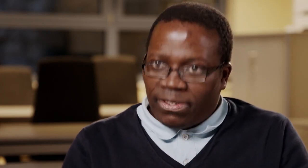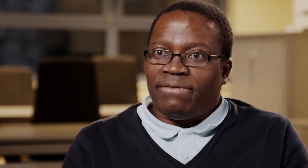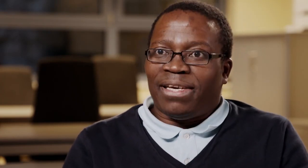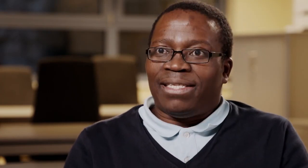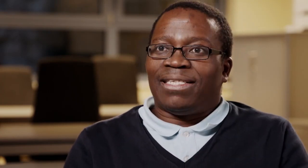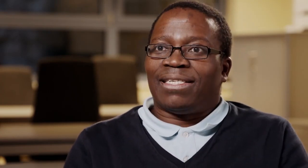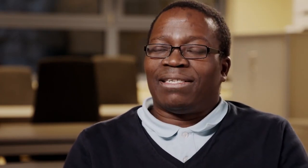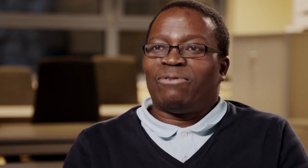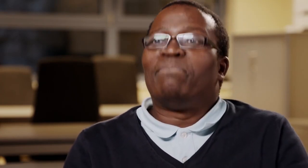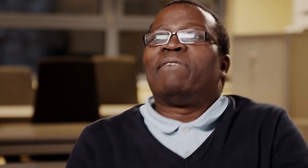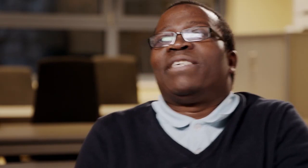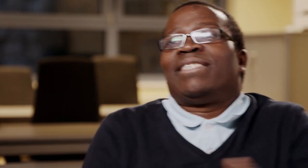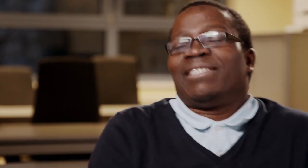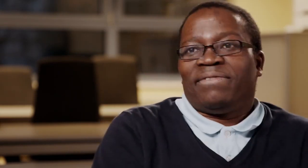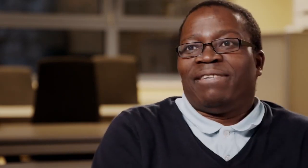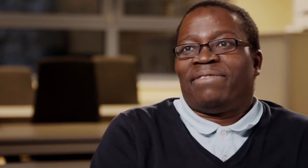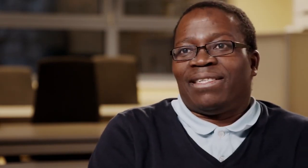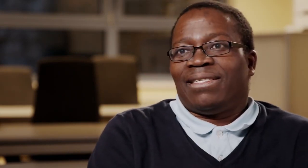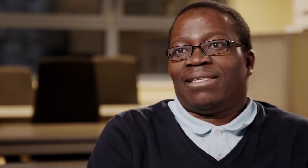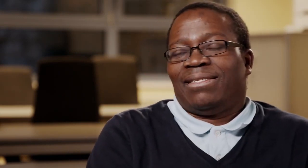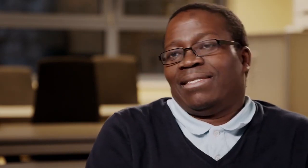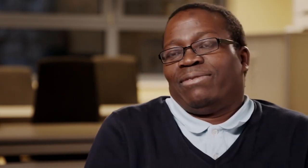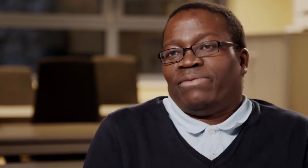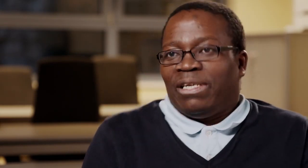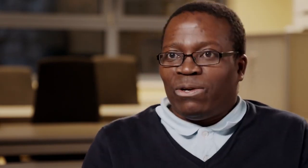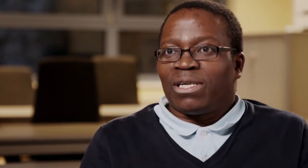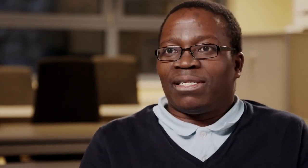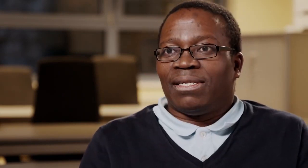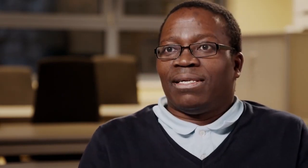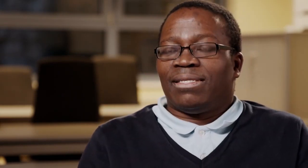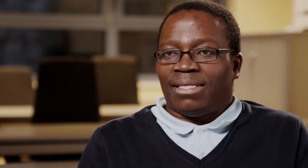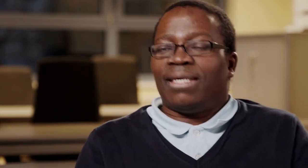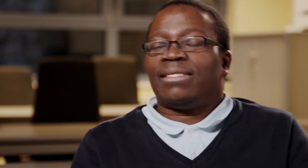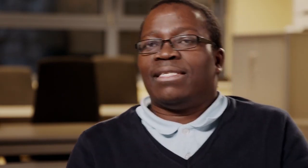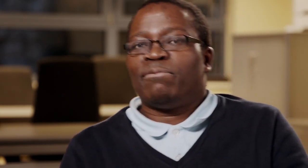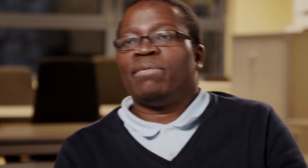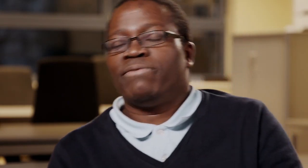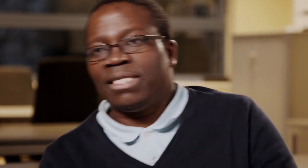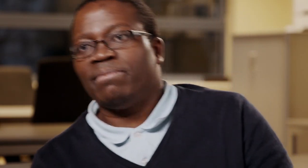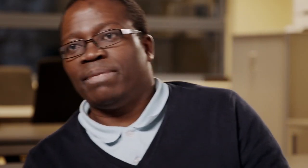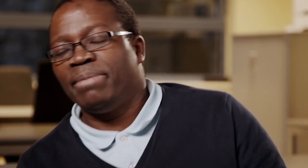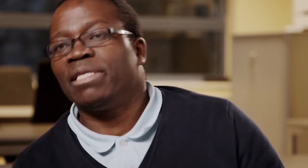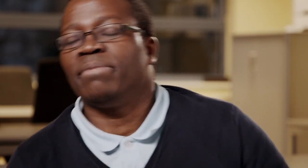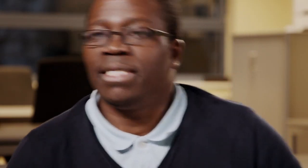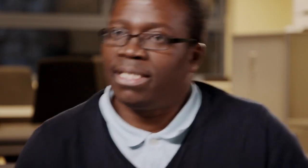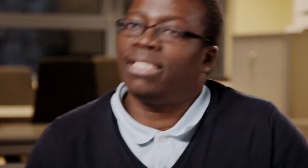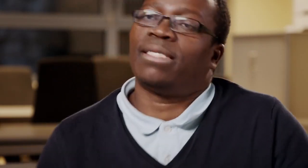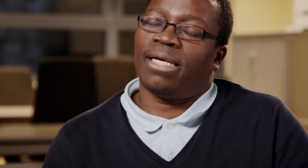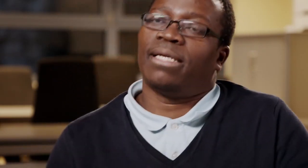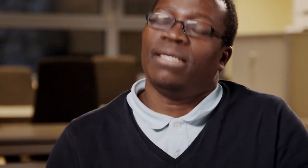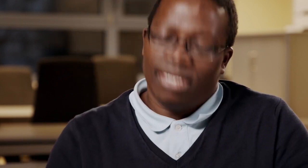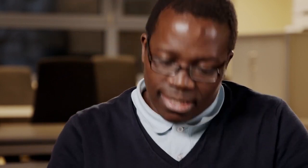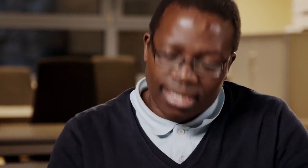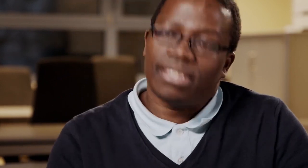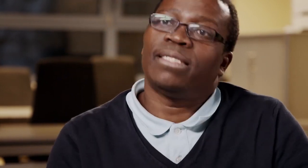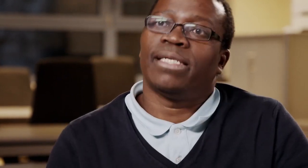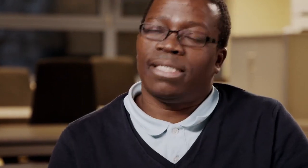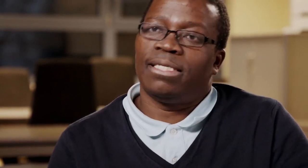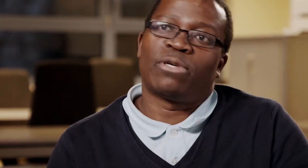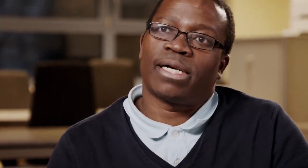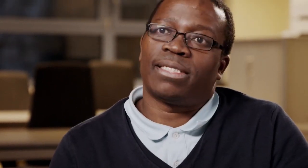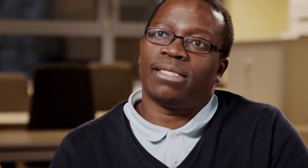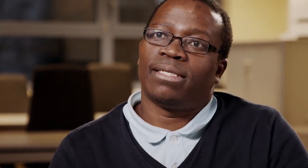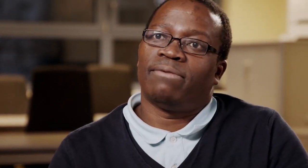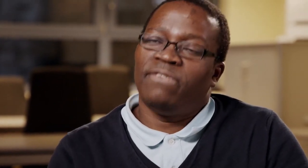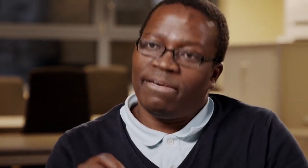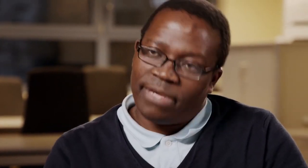Deutschland ist vielfältig, und man versteht die Vielfalt, das ist zu verlogen. Das heißt, in dem Moment, wo ich mir das Gesicht zeige, das ist die